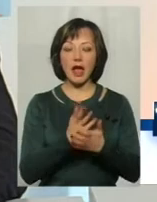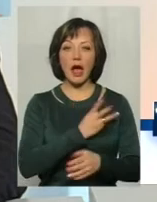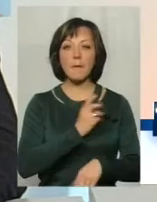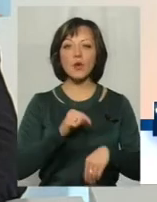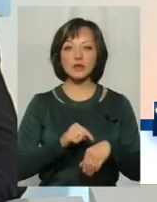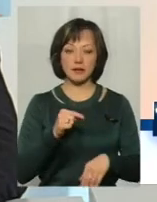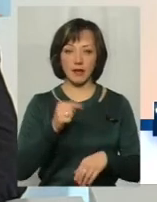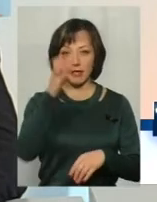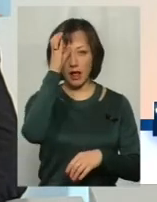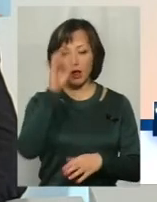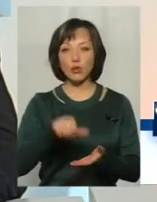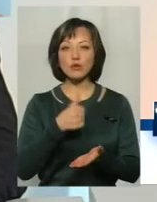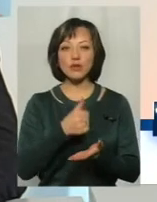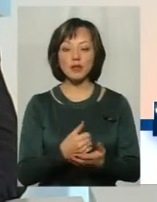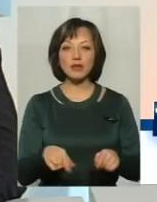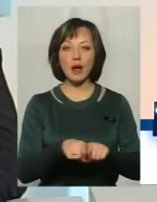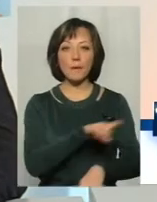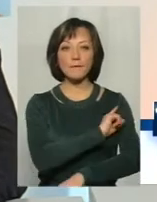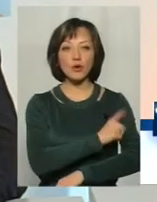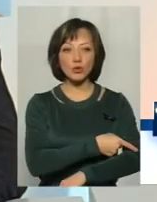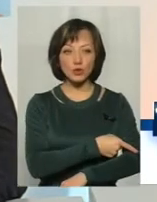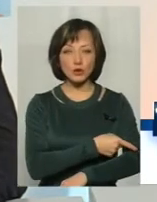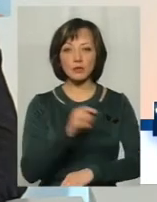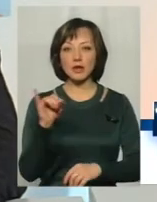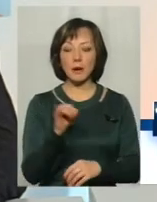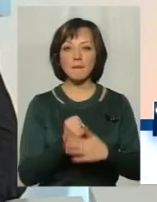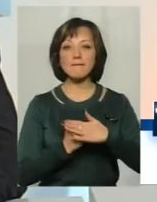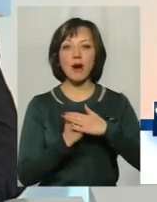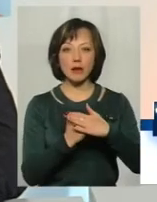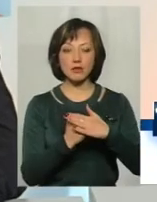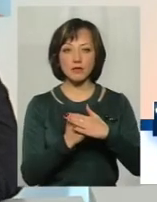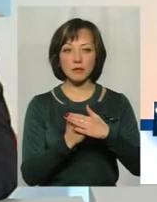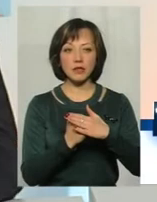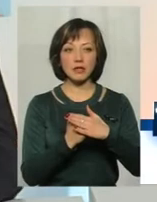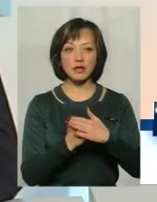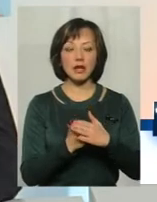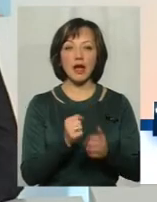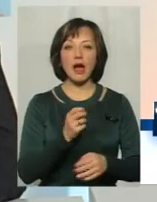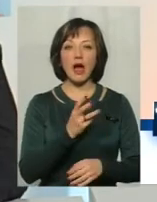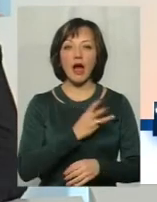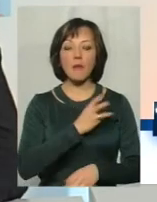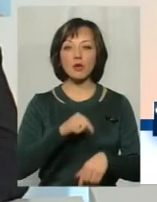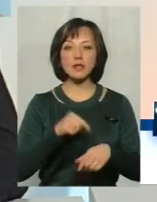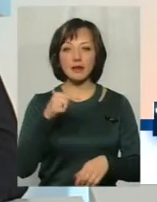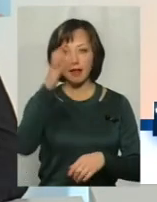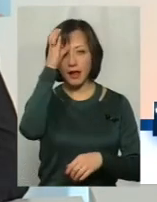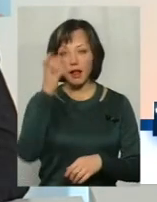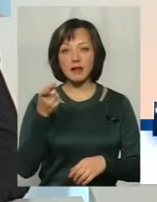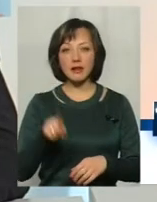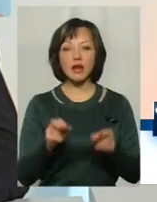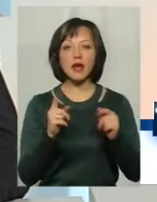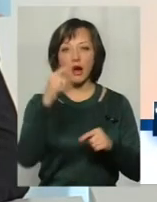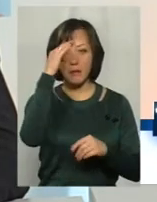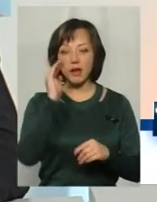інтелект. Основним, таким потужним, я б навіть сказав, базовим принципом, емоційним інтелектом є це те, як